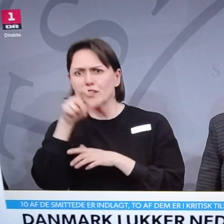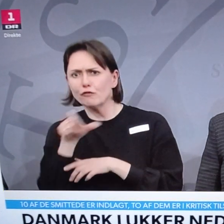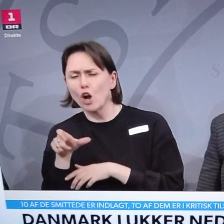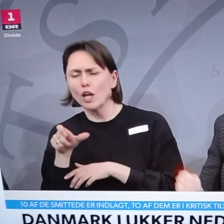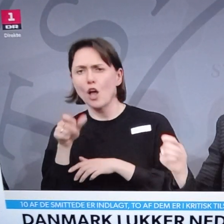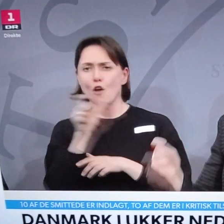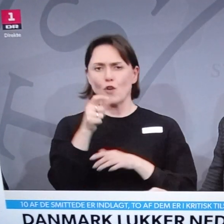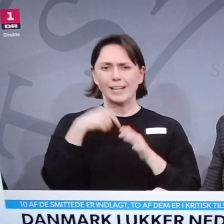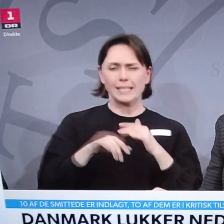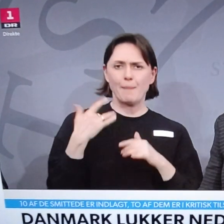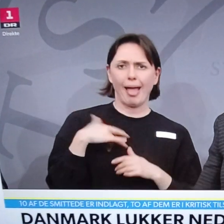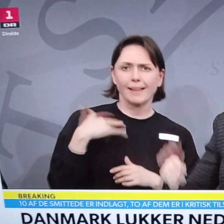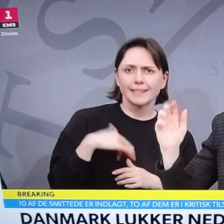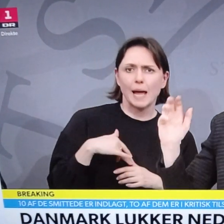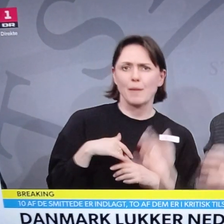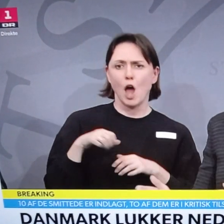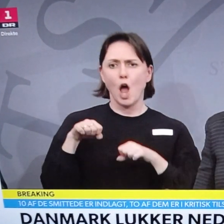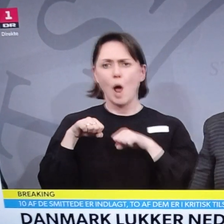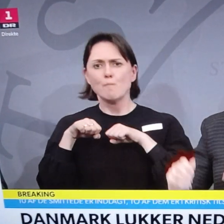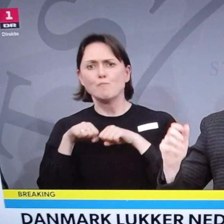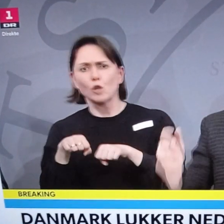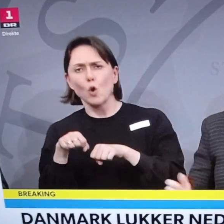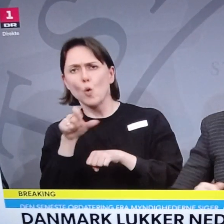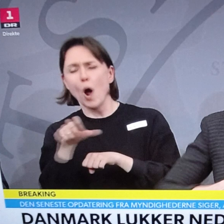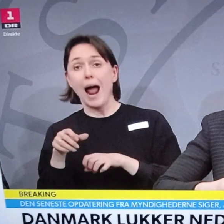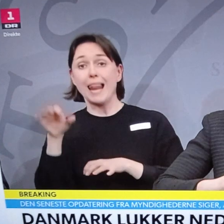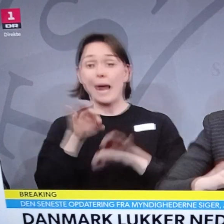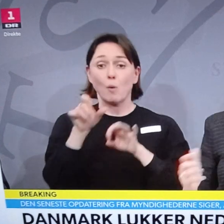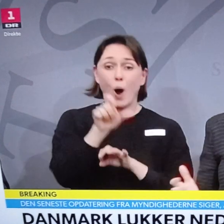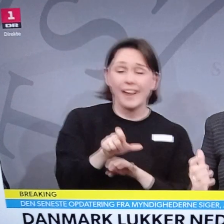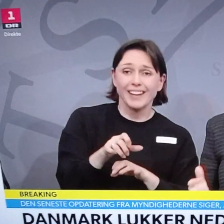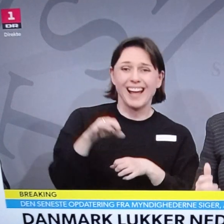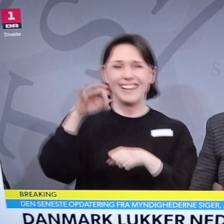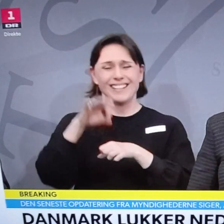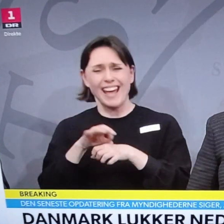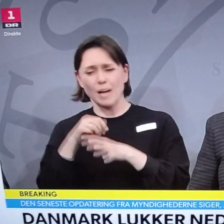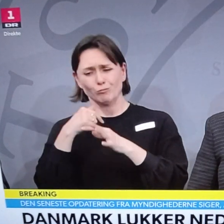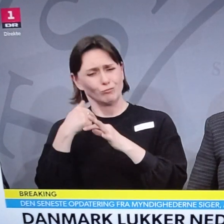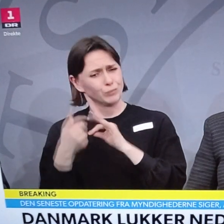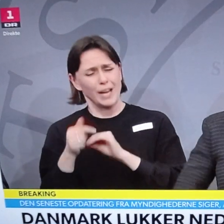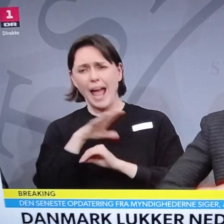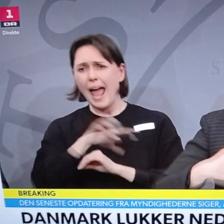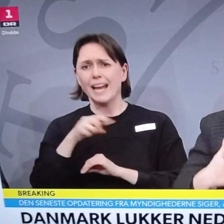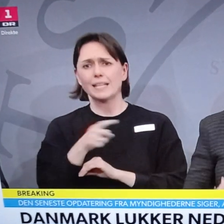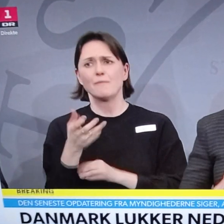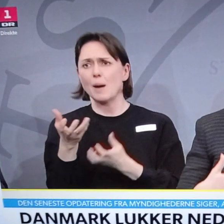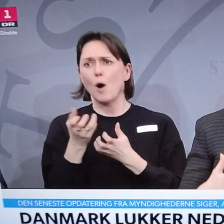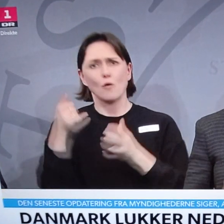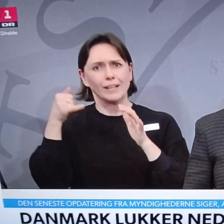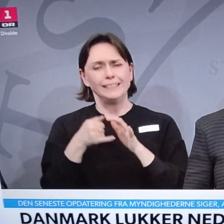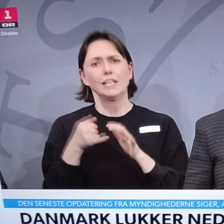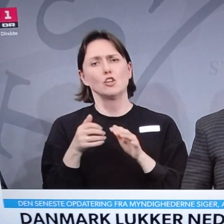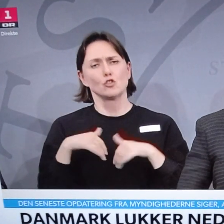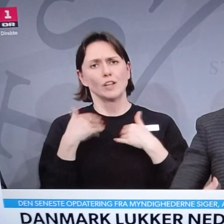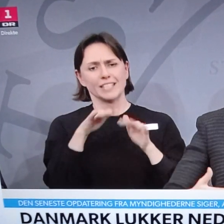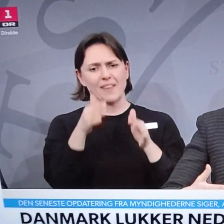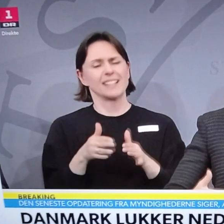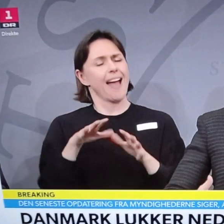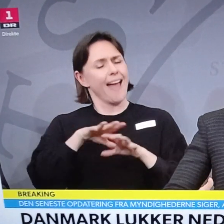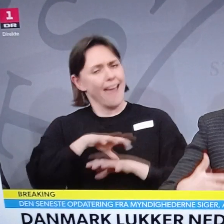beredskabe, til portører, til laboranter, til læger, til alle dem, vi har behov for i sundhedsvæsenet. Alle bliver nødt til